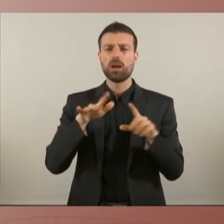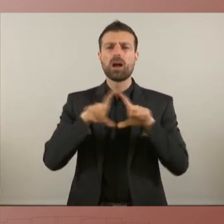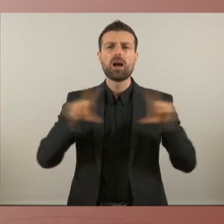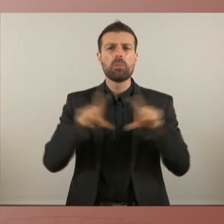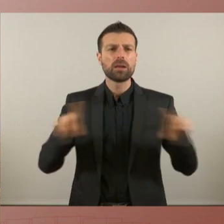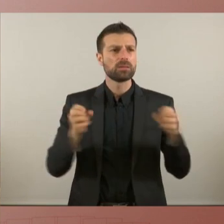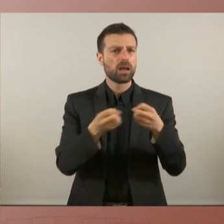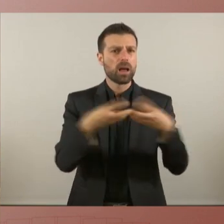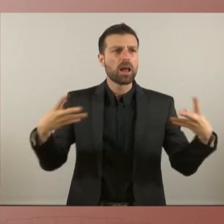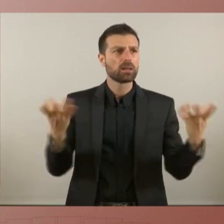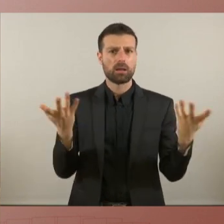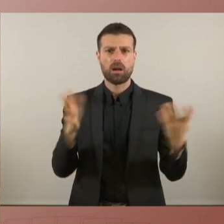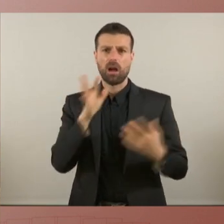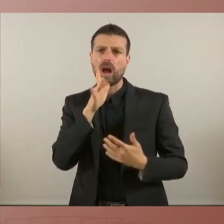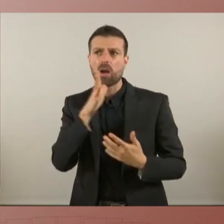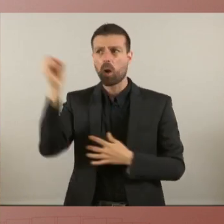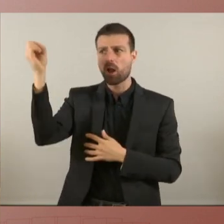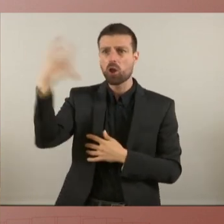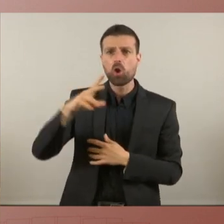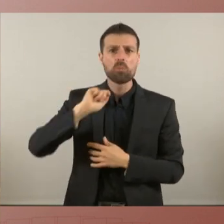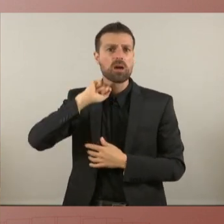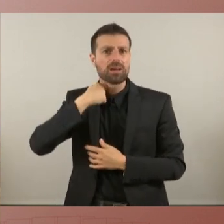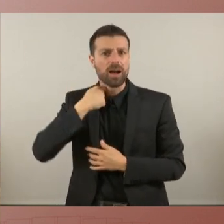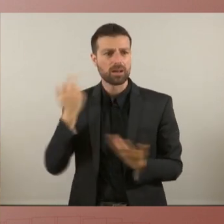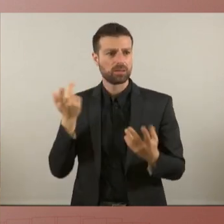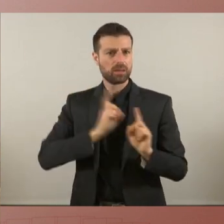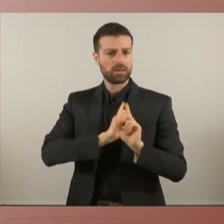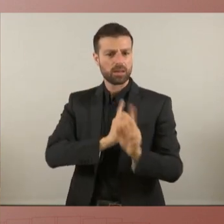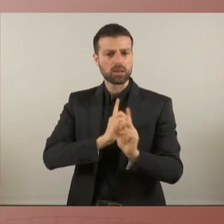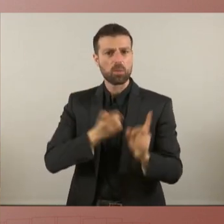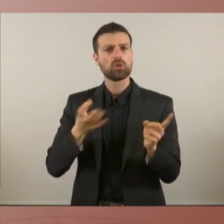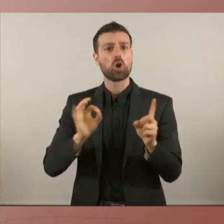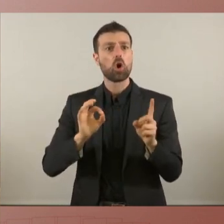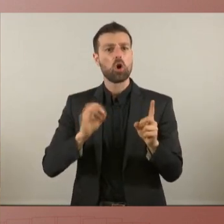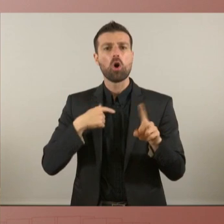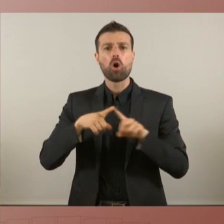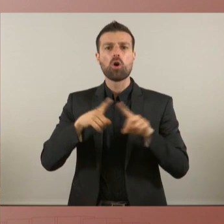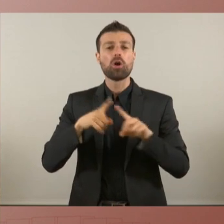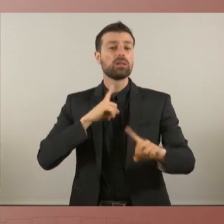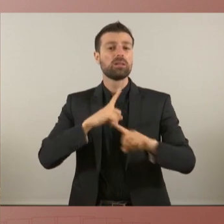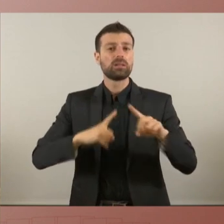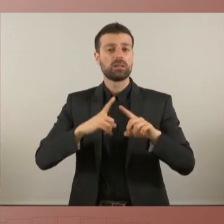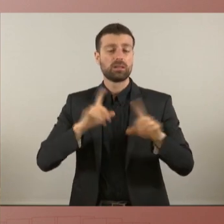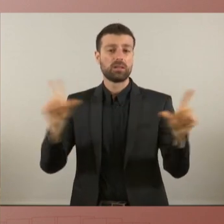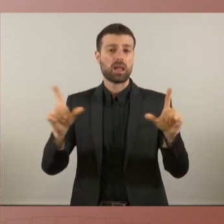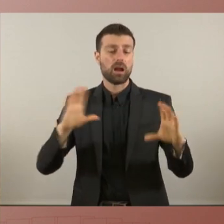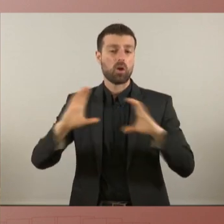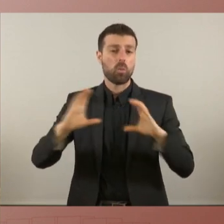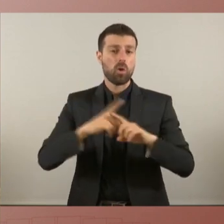gestionen l'aigua la llum el gas el transport o les telecomunicacions aquests sectors estratègics